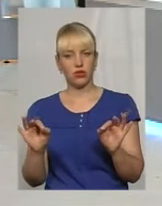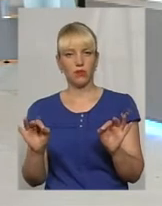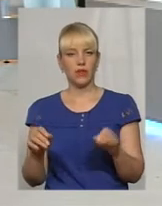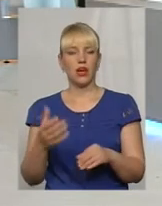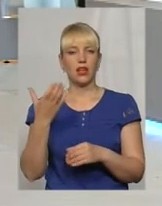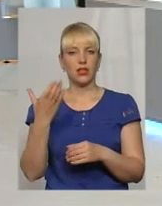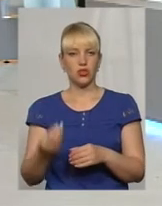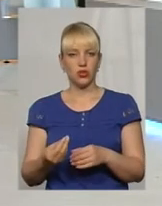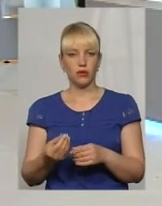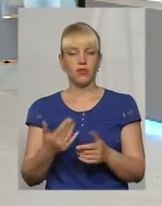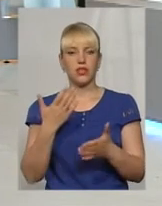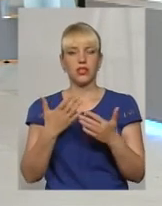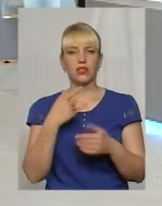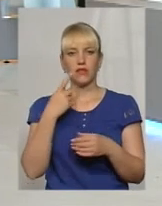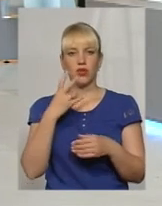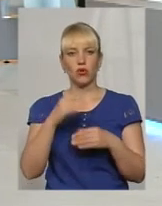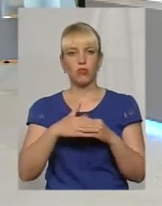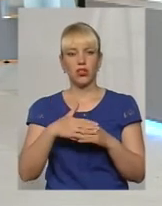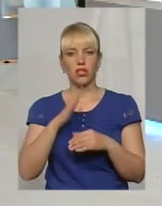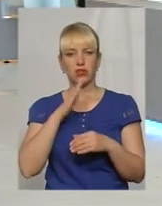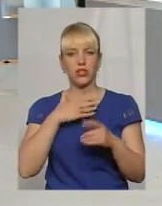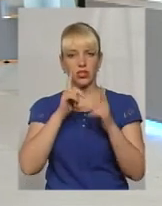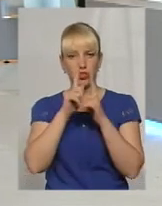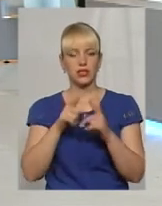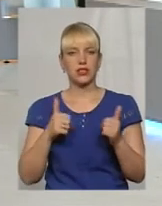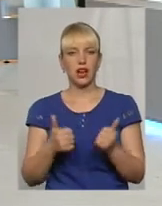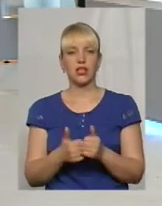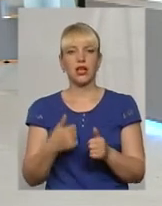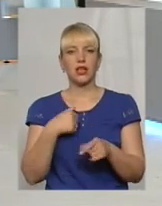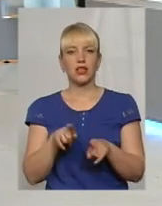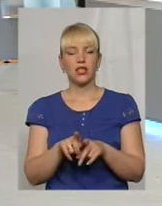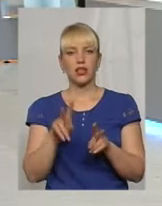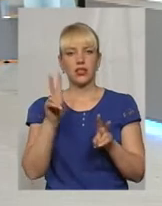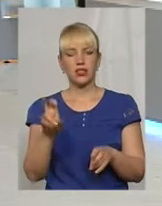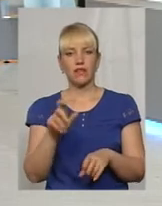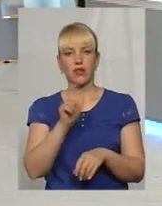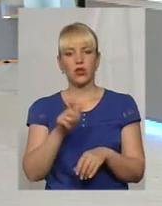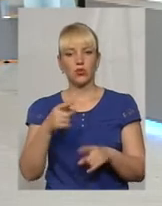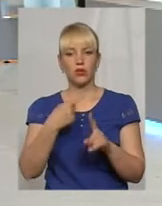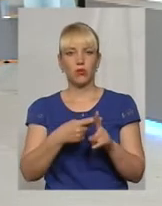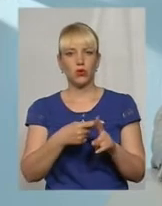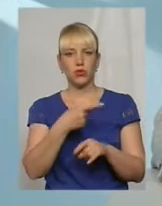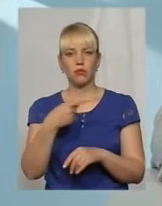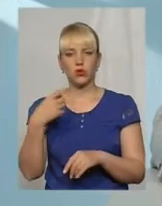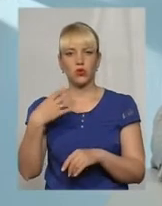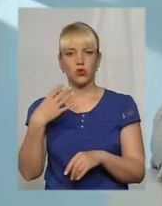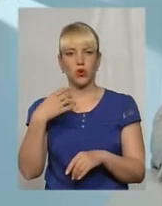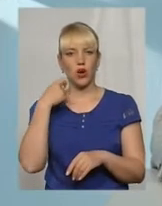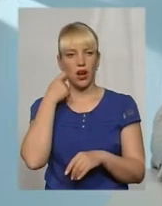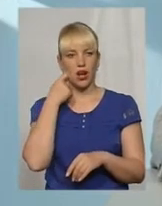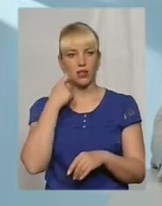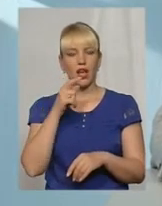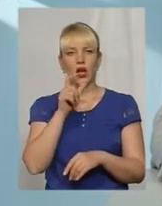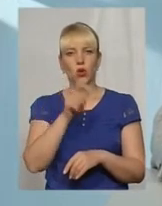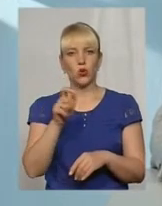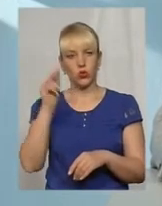Дальше, якщо ми вземемо ближайші наші страни, я так називаю, люди плюс-минус 40 років, вони учили